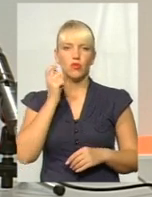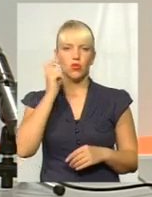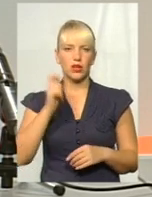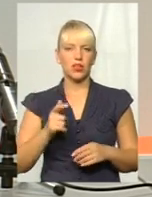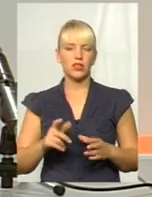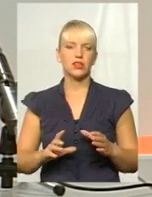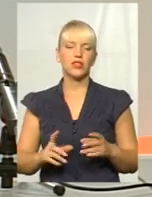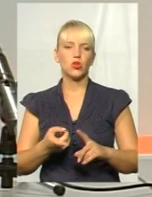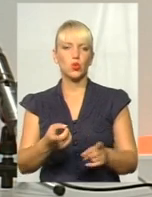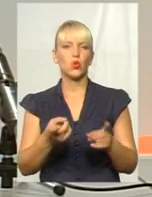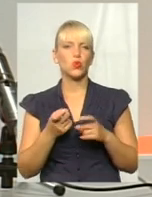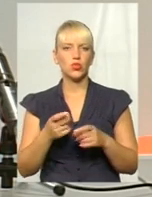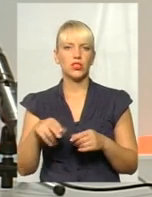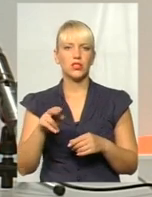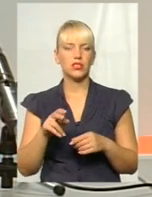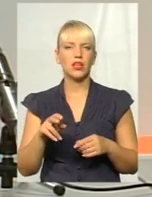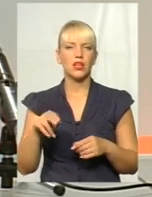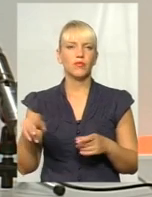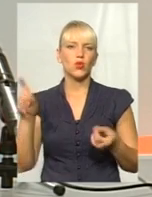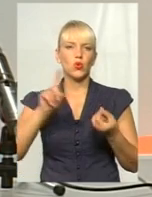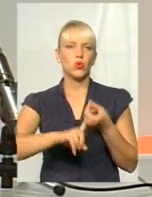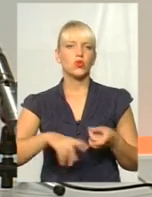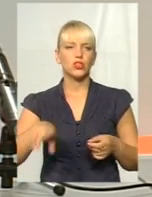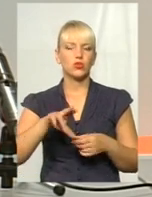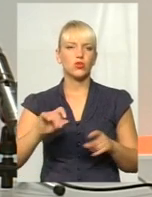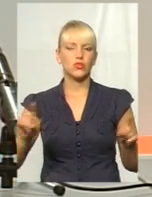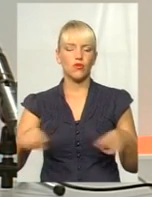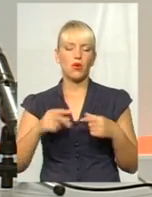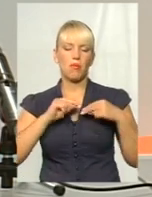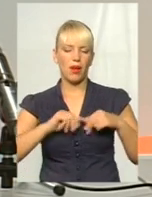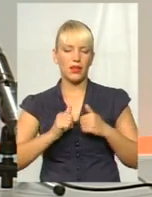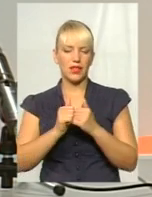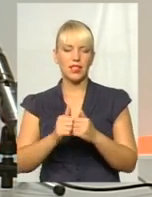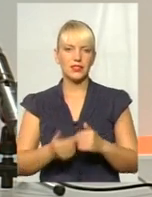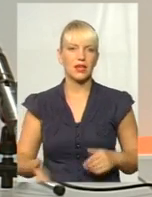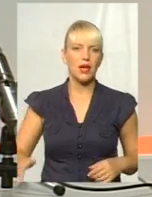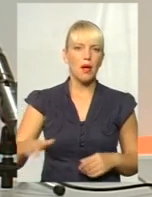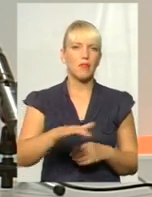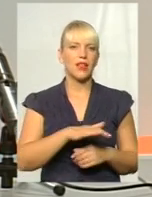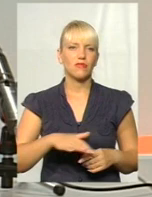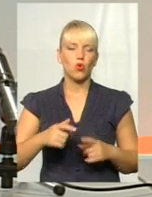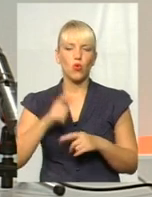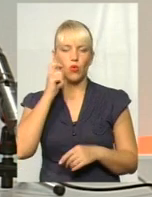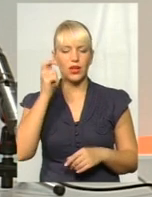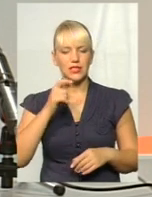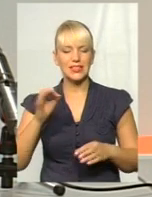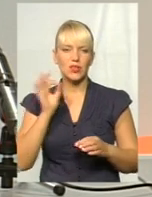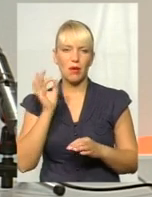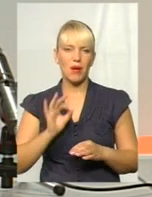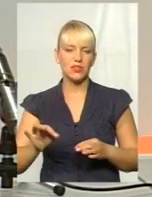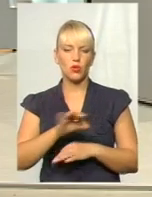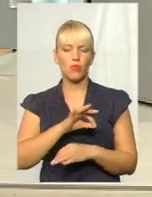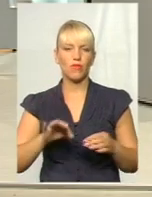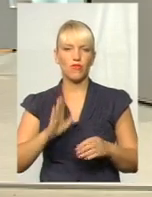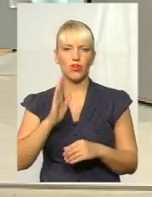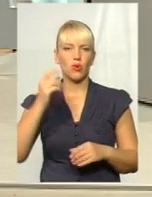долучилася до створення партнерських платформ українсько-німецького проєкту GIZ в Україні. Це